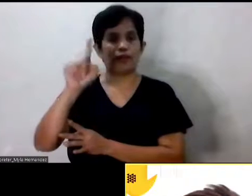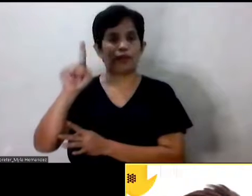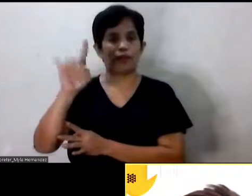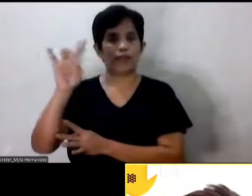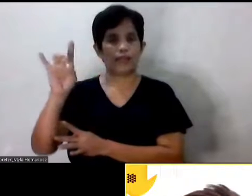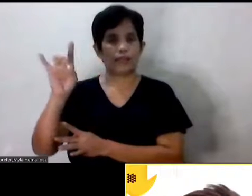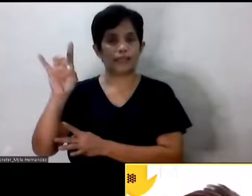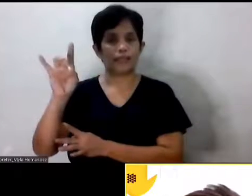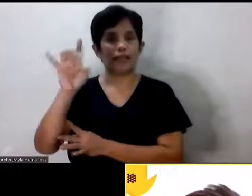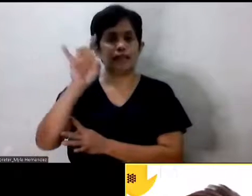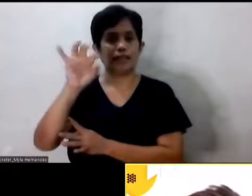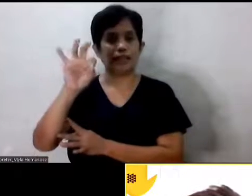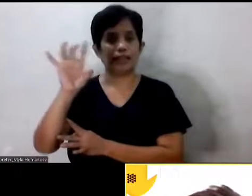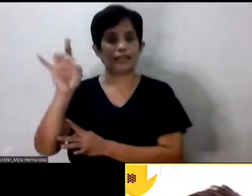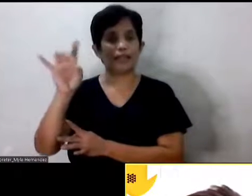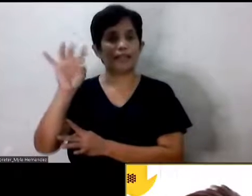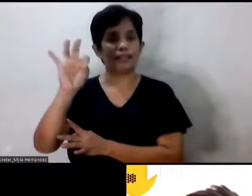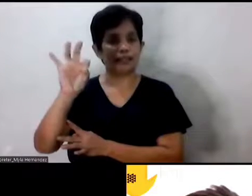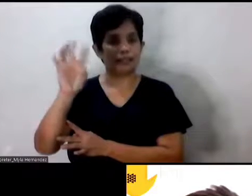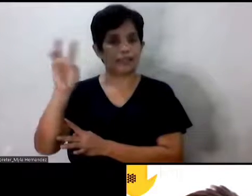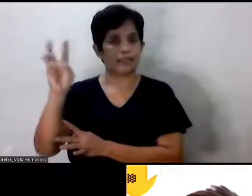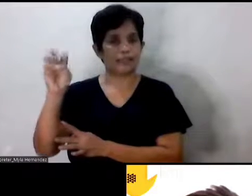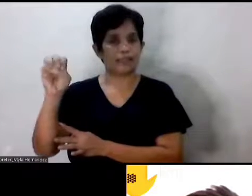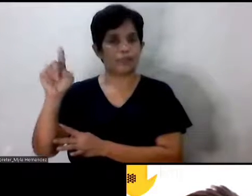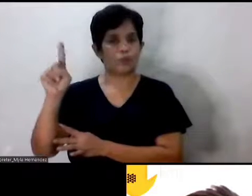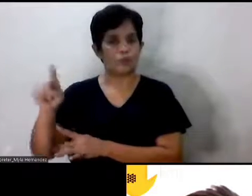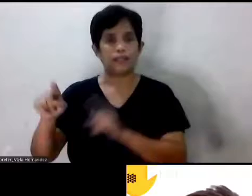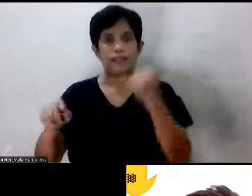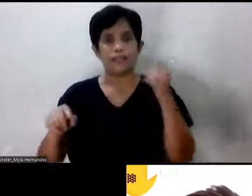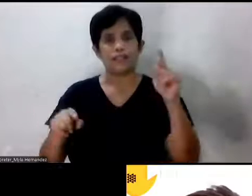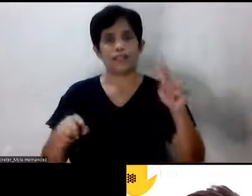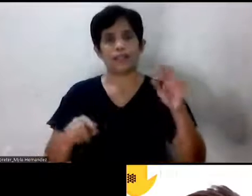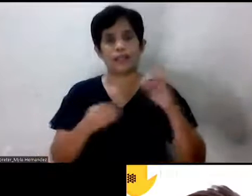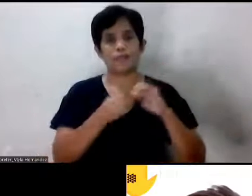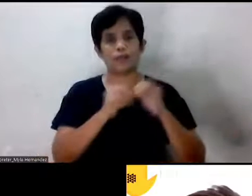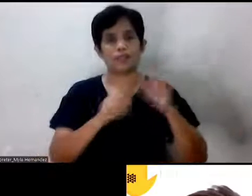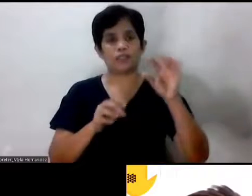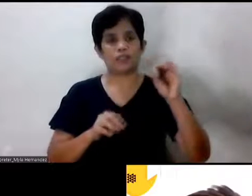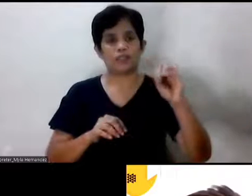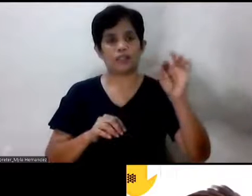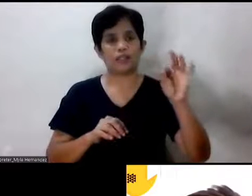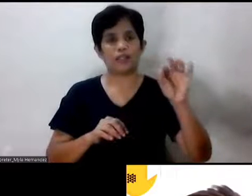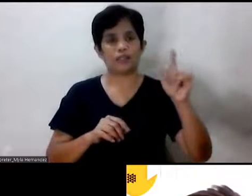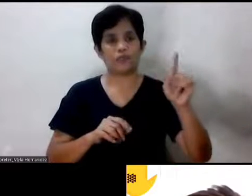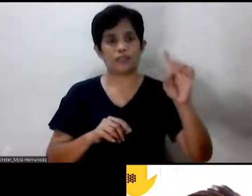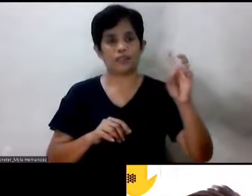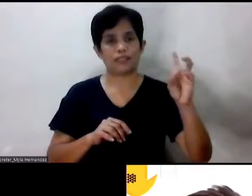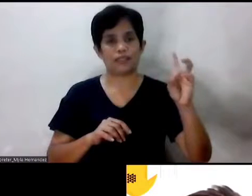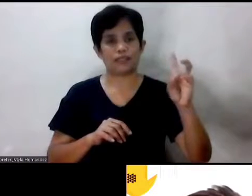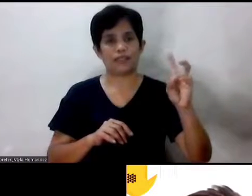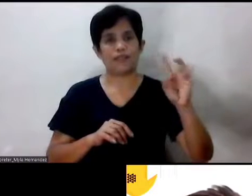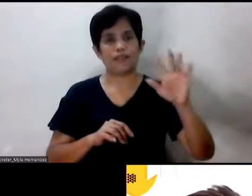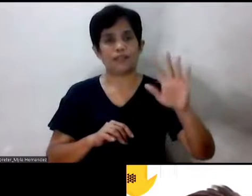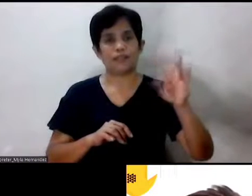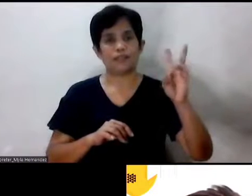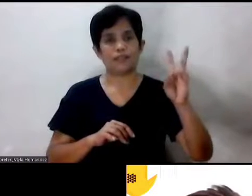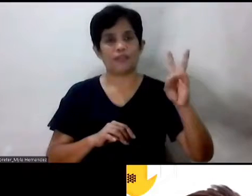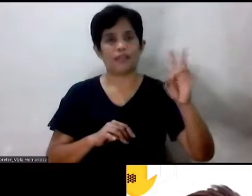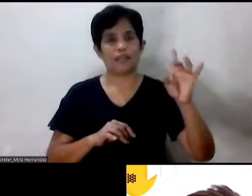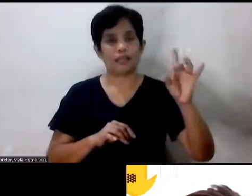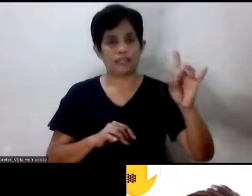-89-89601. Ang akin naman pong number, 0917-578-9554.